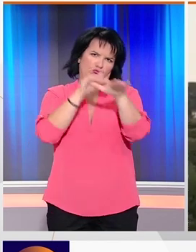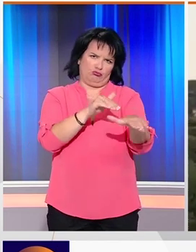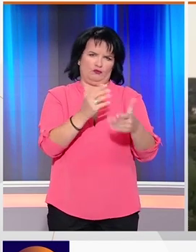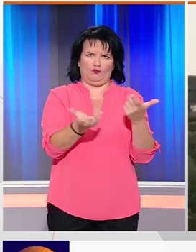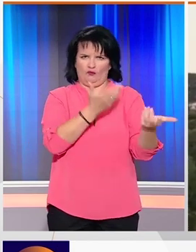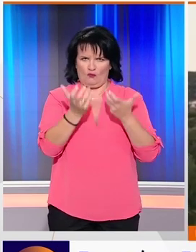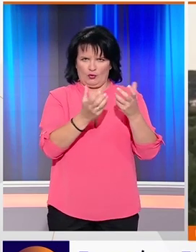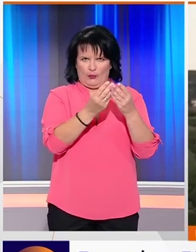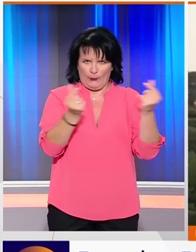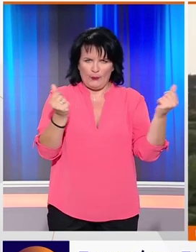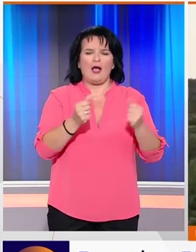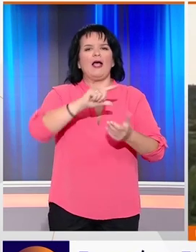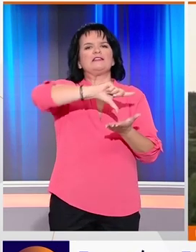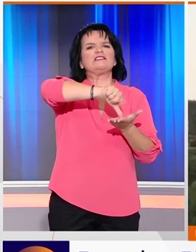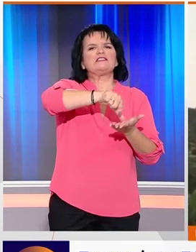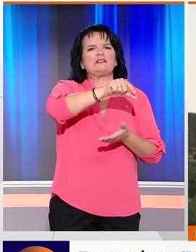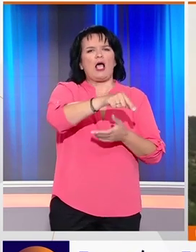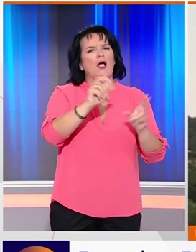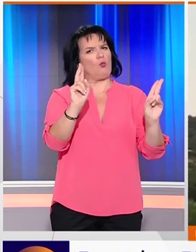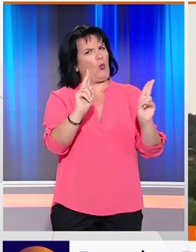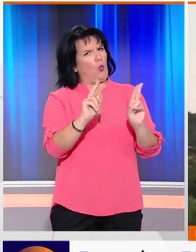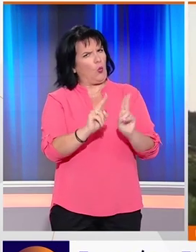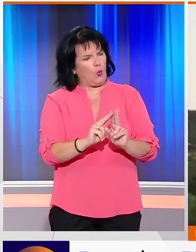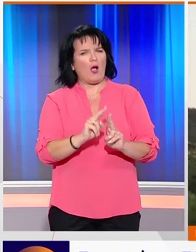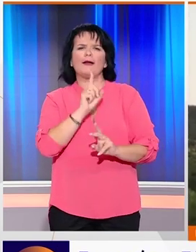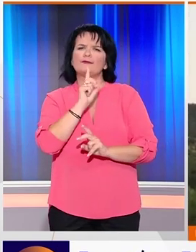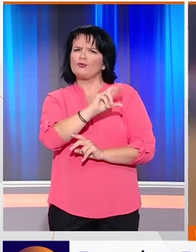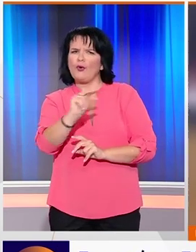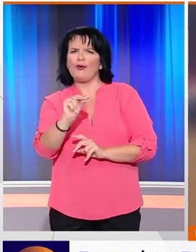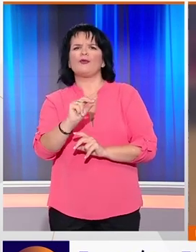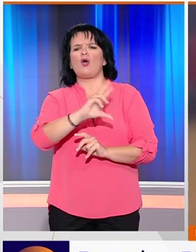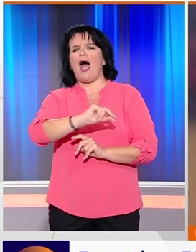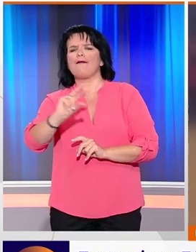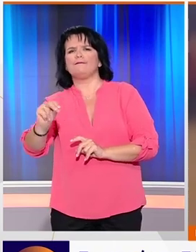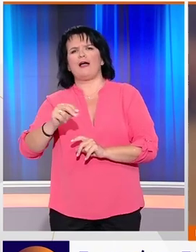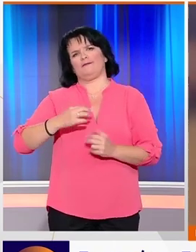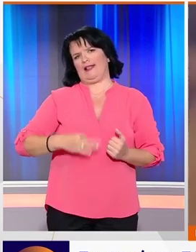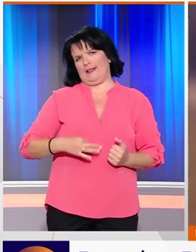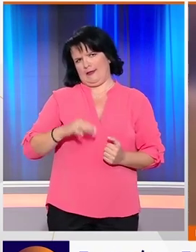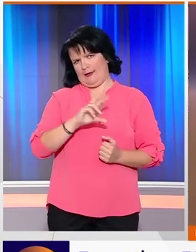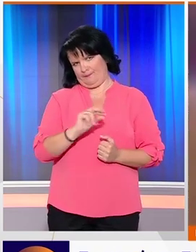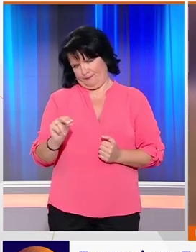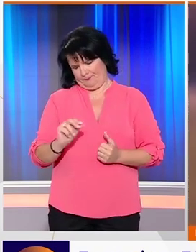Στο νησί της Σάμου η φωτιά βρίσκεται αυτή την ώρα σε ύφεση, ενώ βελτιωμένη εικόνα παρουσιάζεται και στα Κύθυρα.